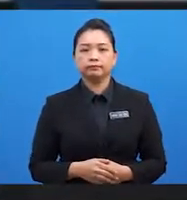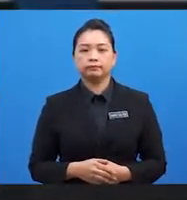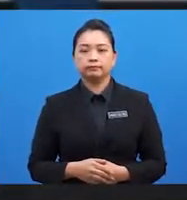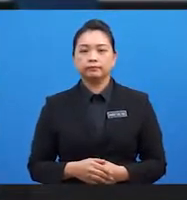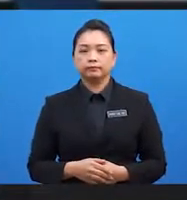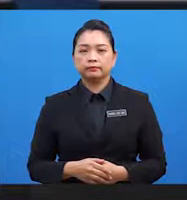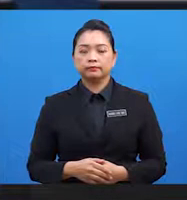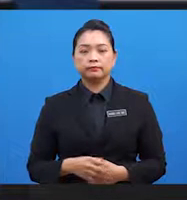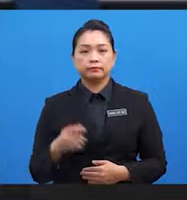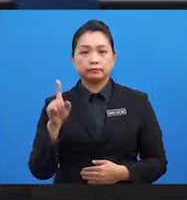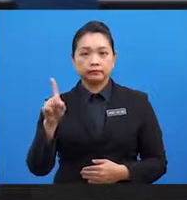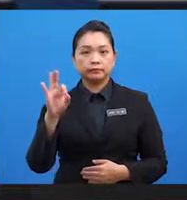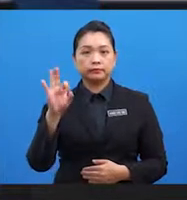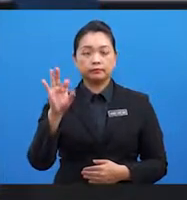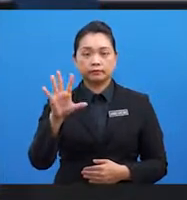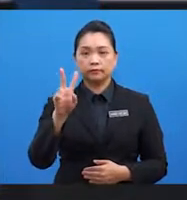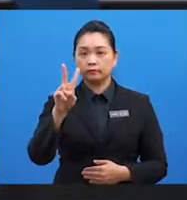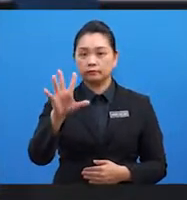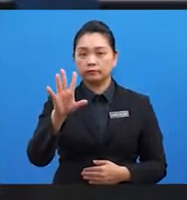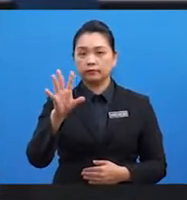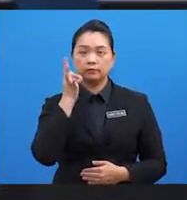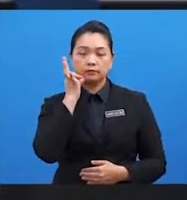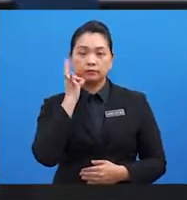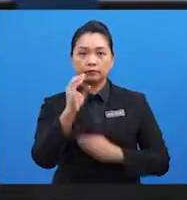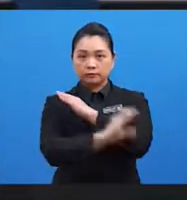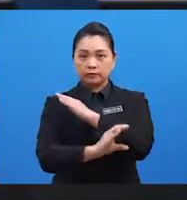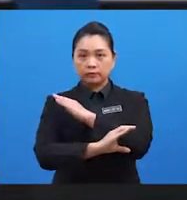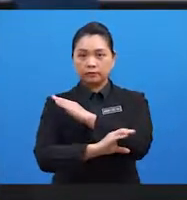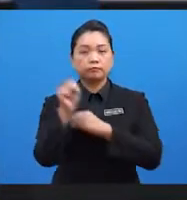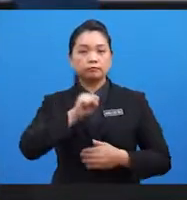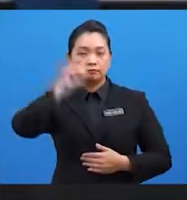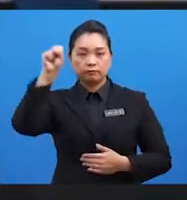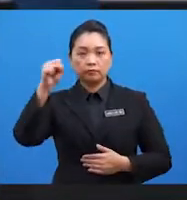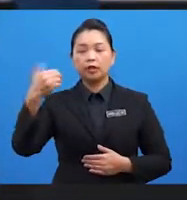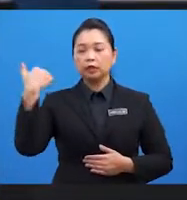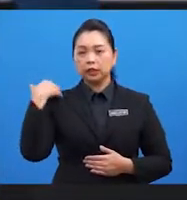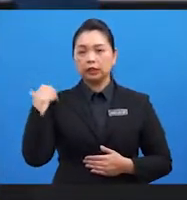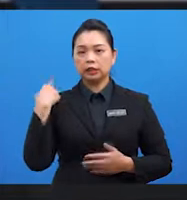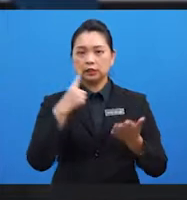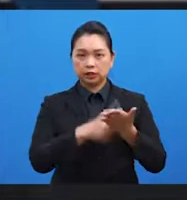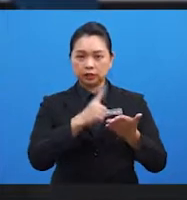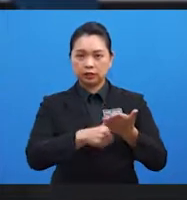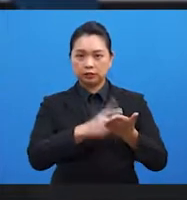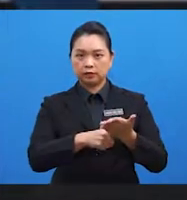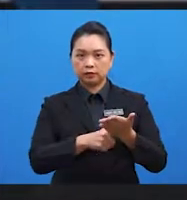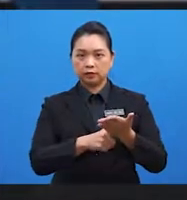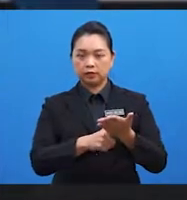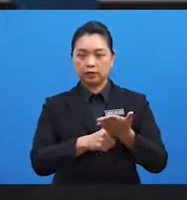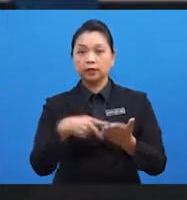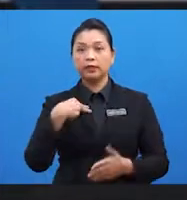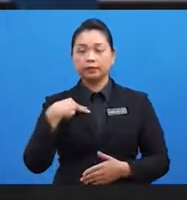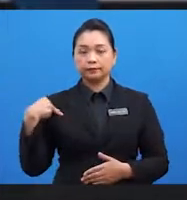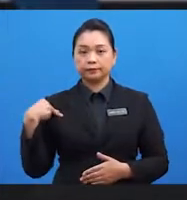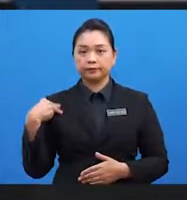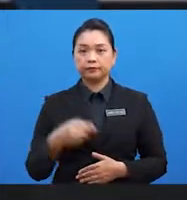25 buah negara merdeka Afro-Asia mengadakan persidangan di Bandung, Indonesia yang